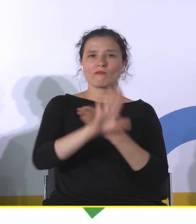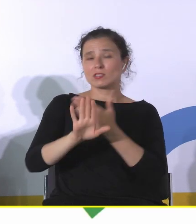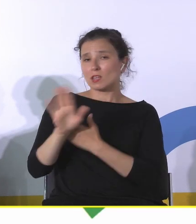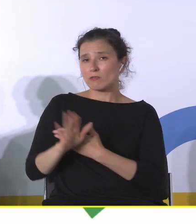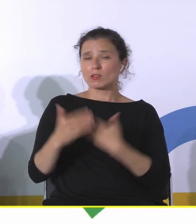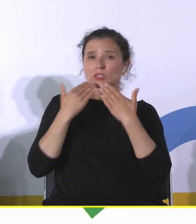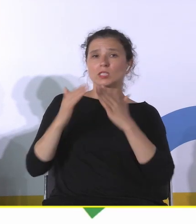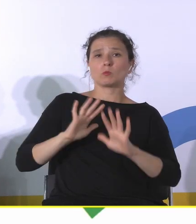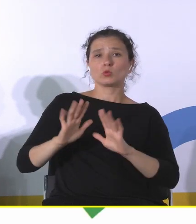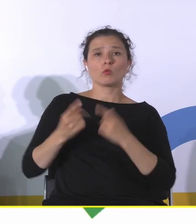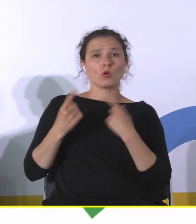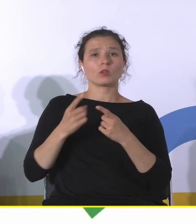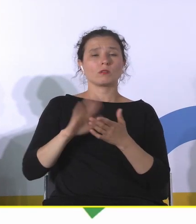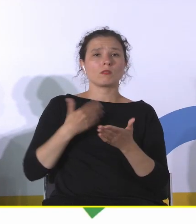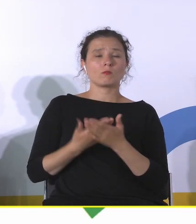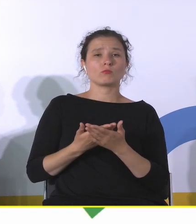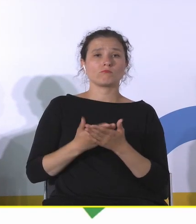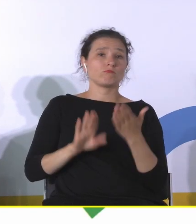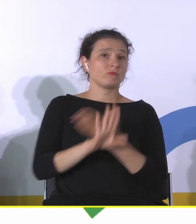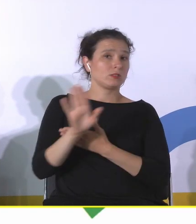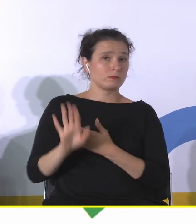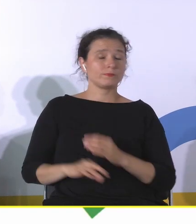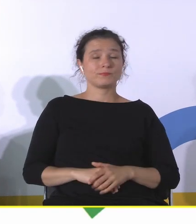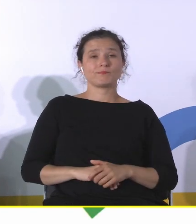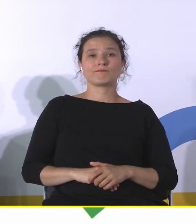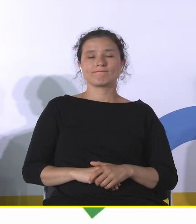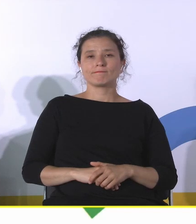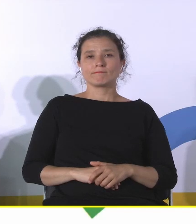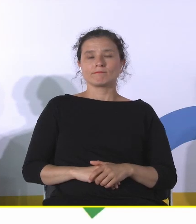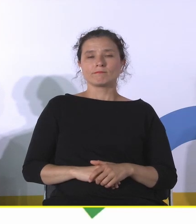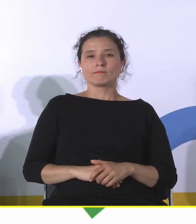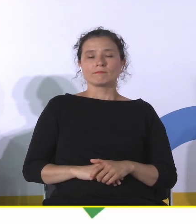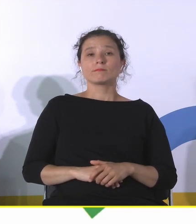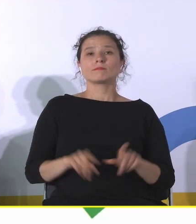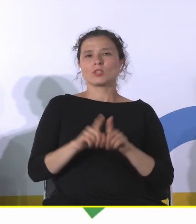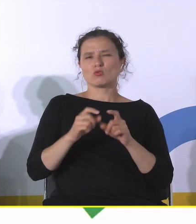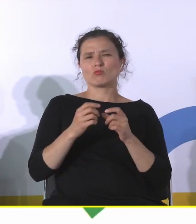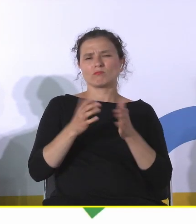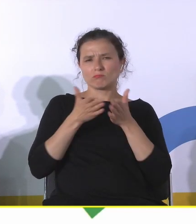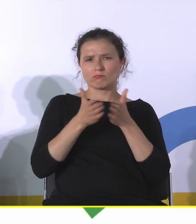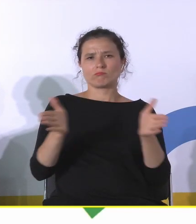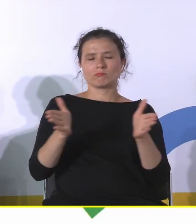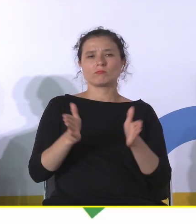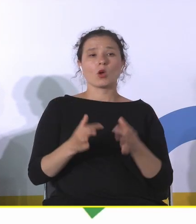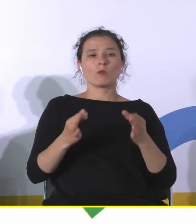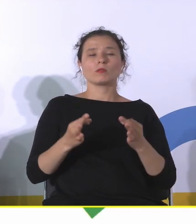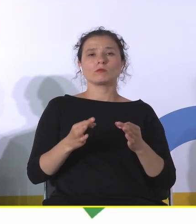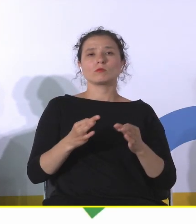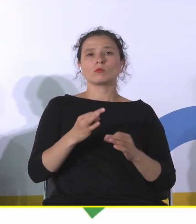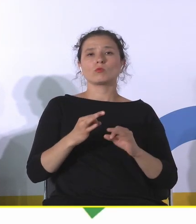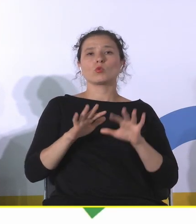organizacji na przykład wystaw. Ale również szerzej, bo współcześnie bardzo dużo też się mówi o tych na przykład